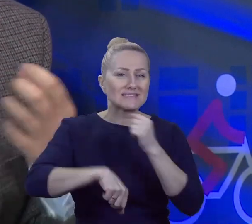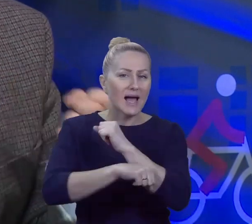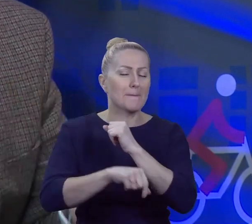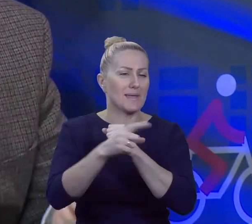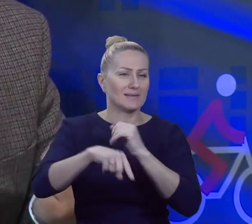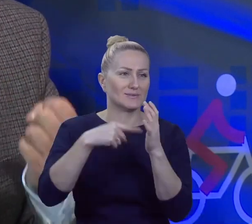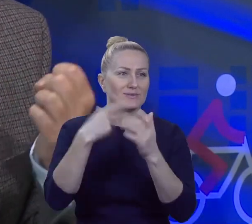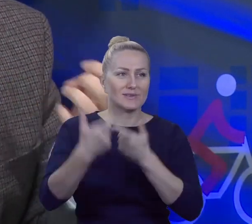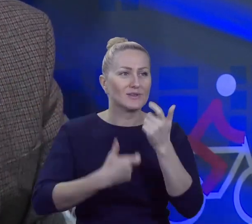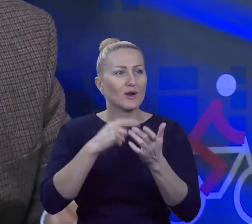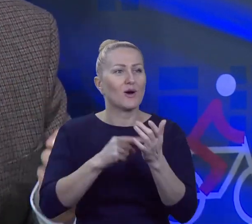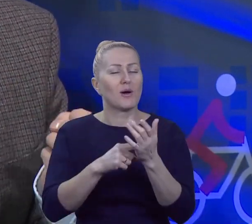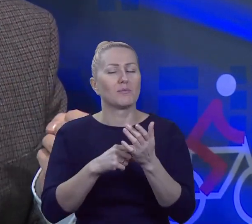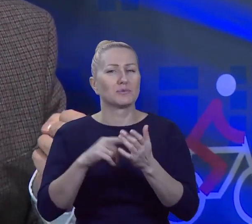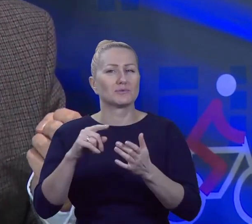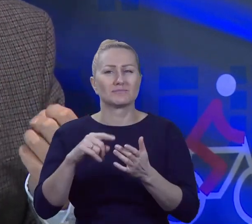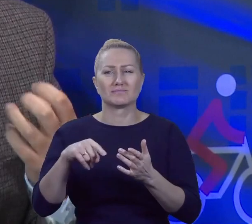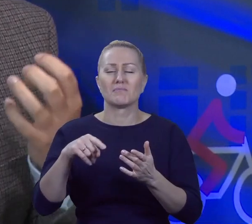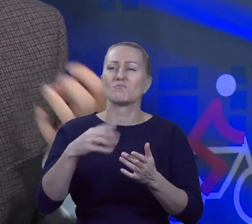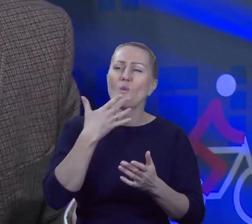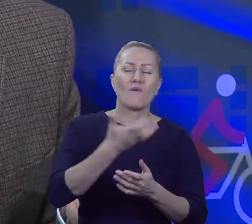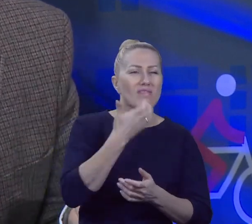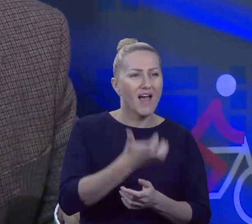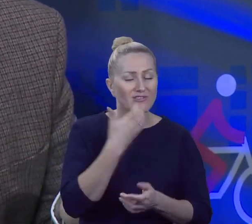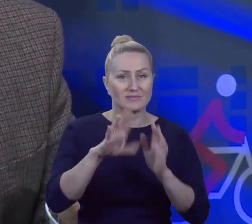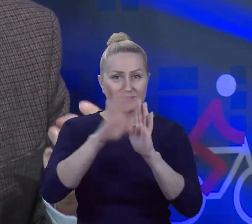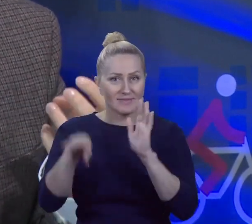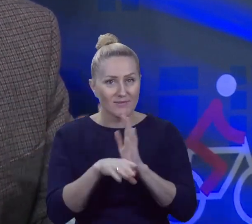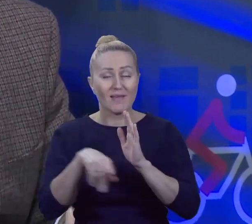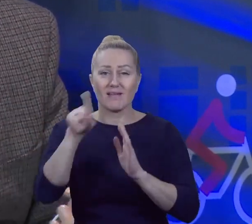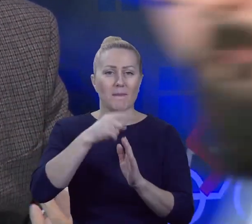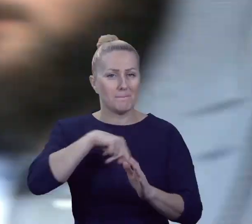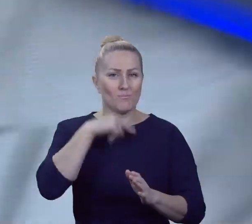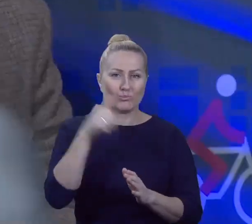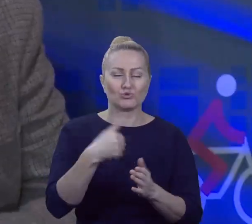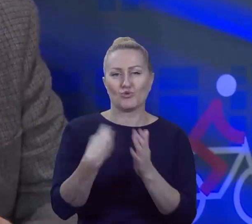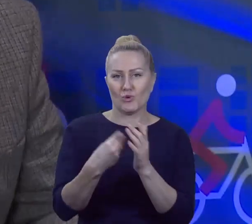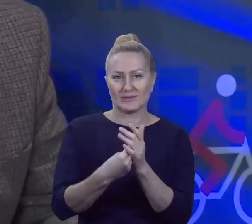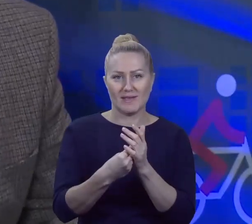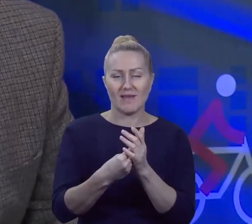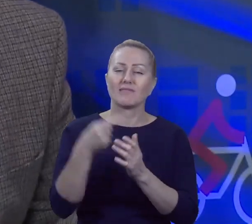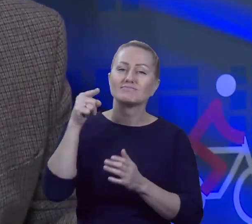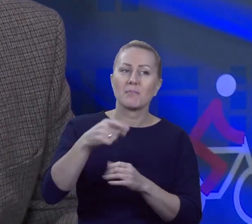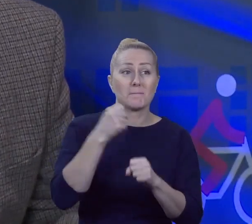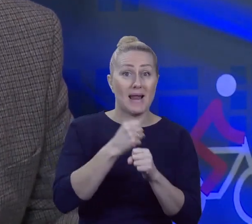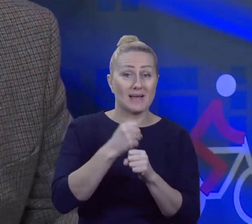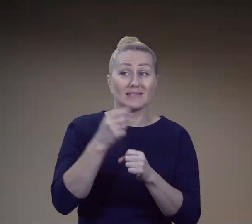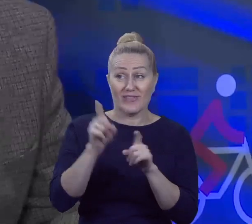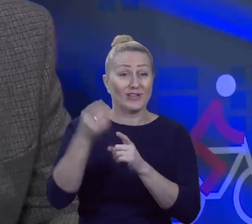słyszymy te narzekania, ale też doceńmy to, że jednak mimo wszystko tą pracę, tutaj jest pan prezydent